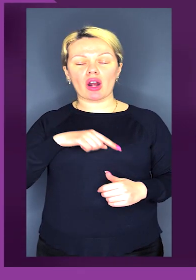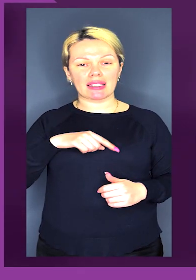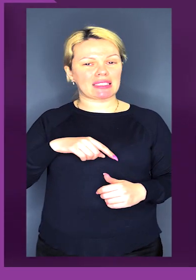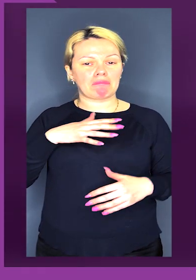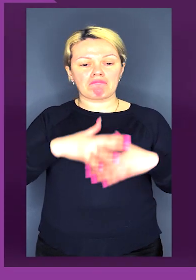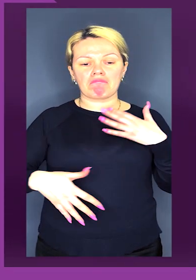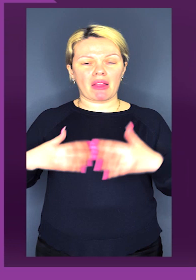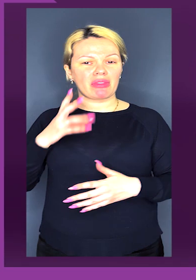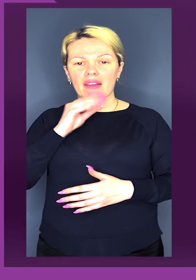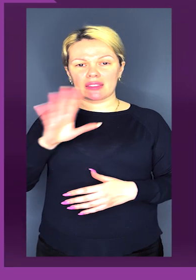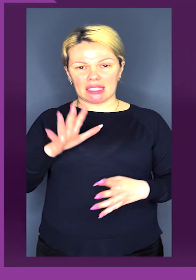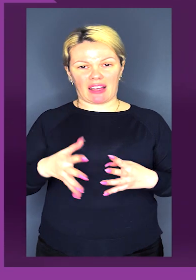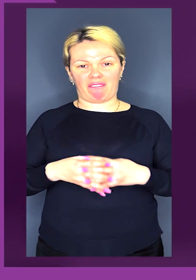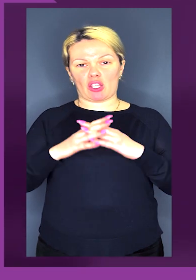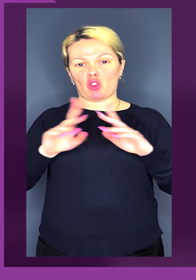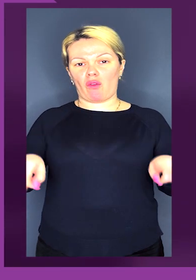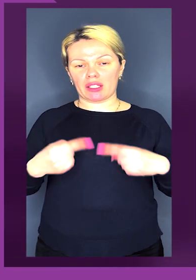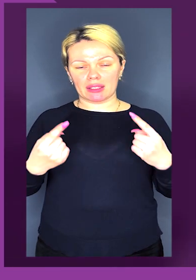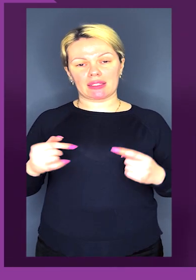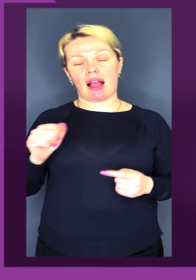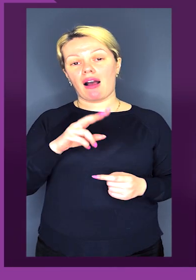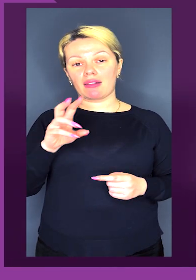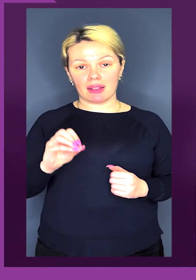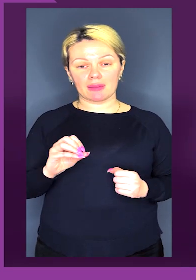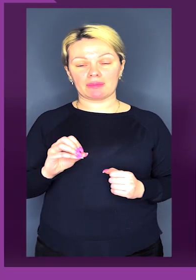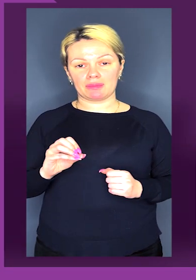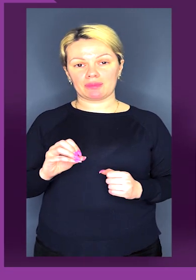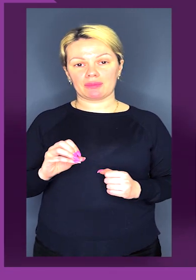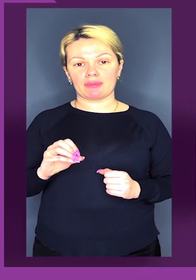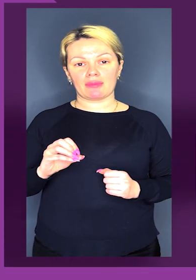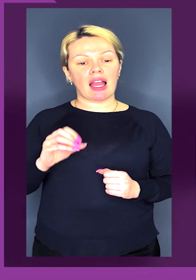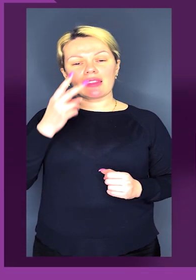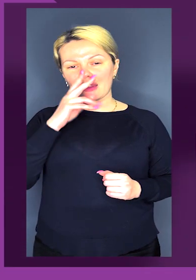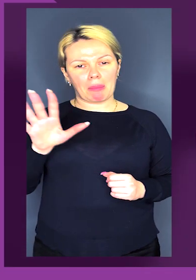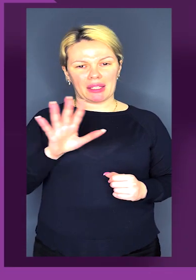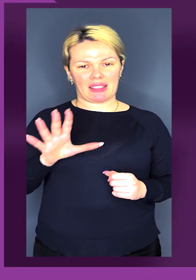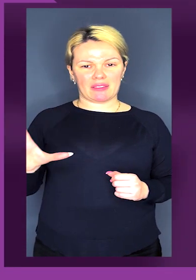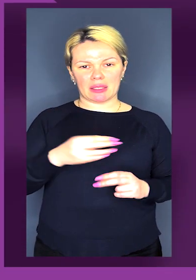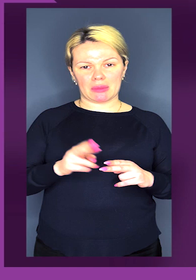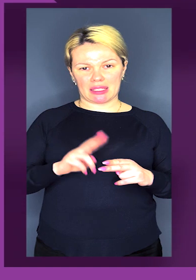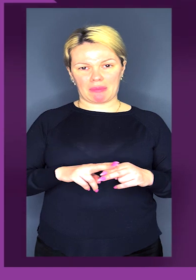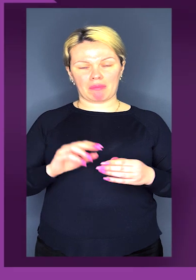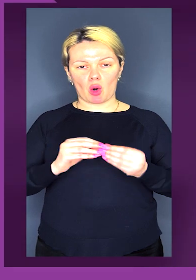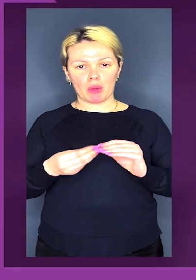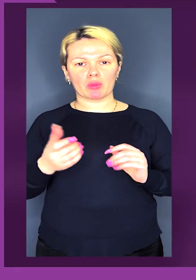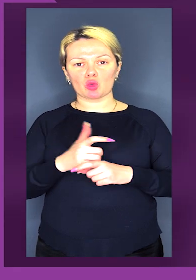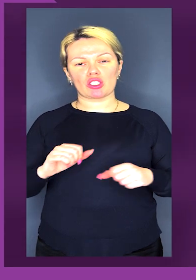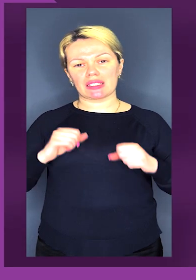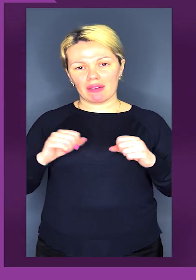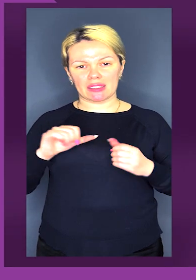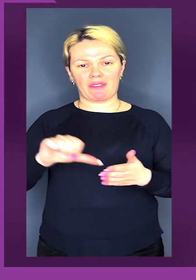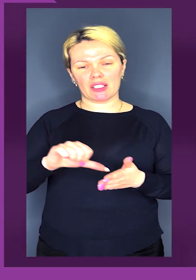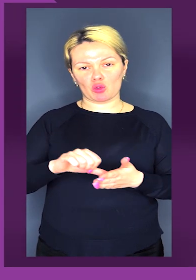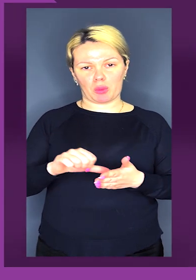організм не встиг це зробити. Але наперекір цим всім незгодам дуже